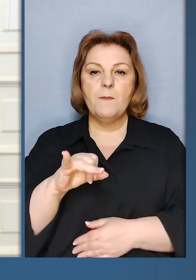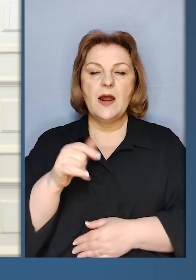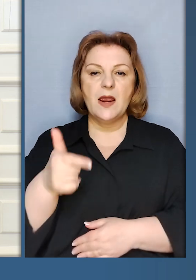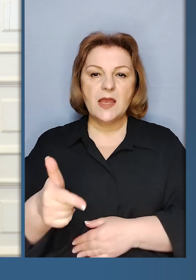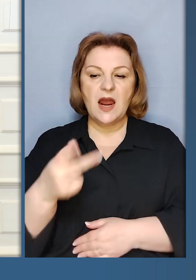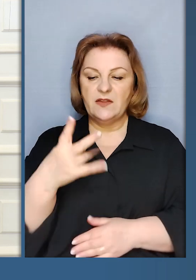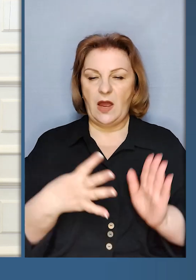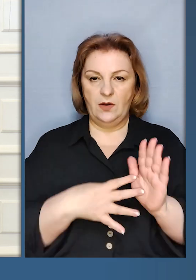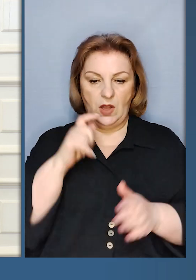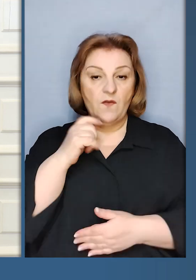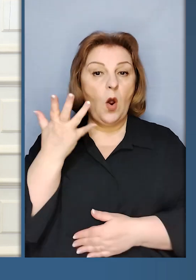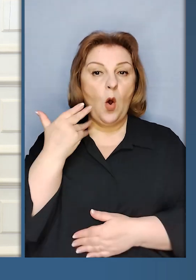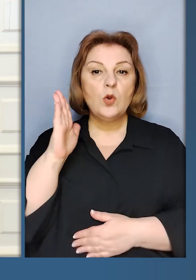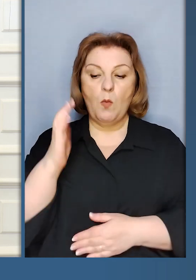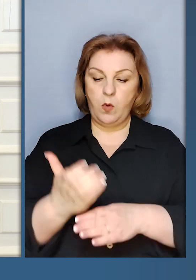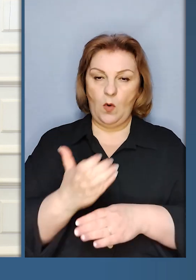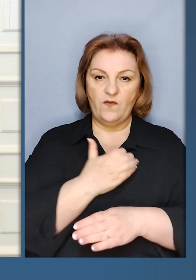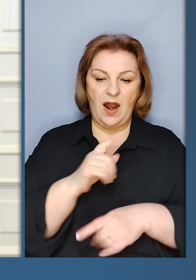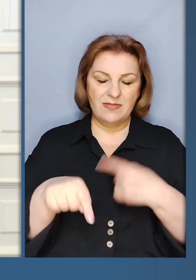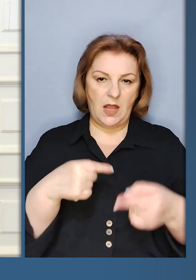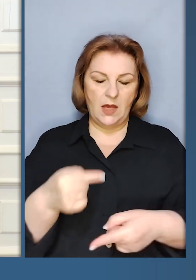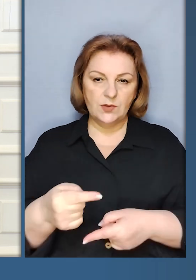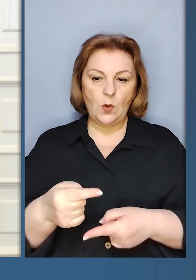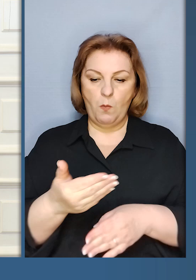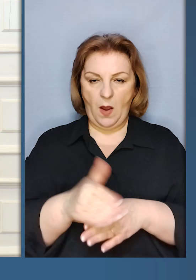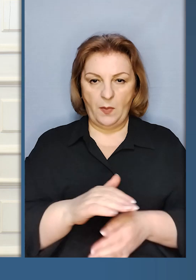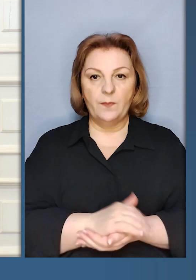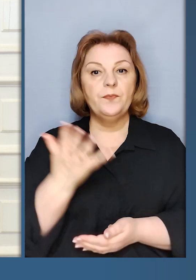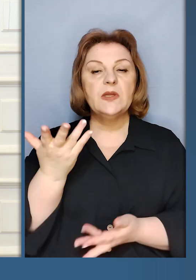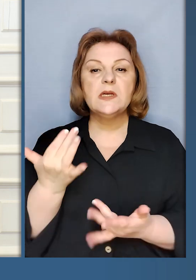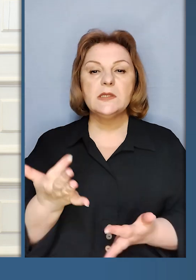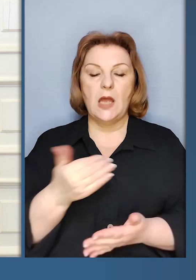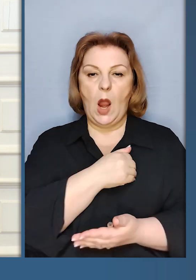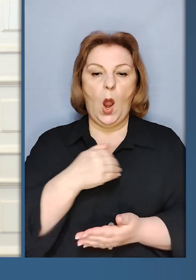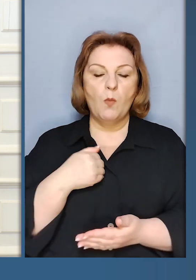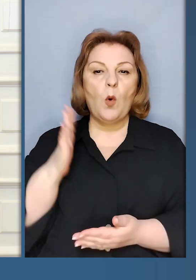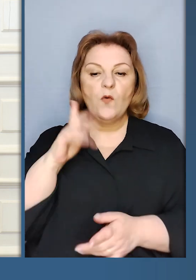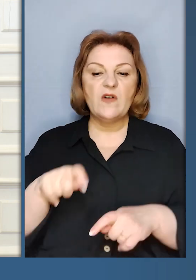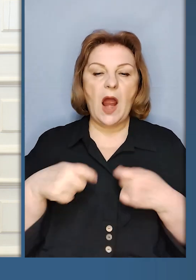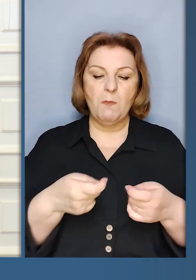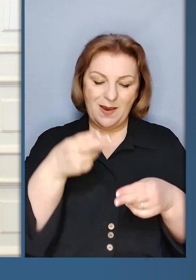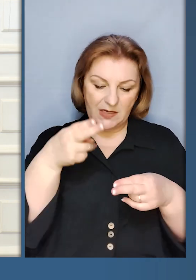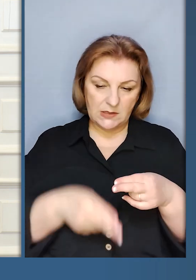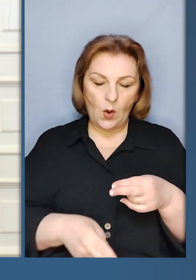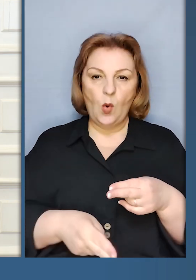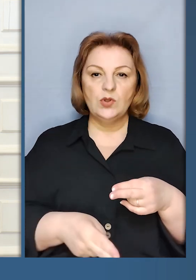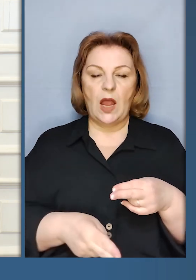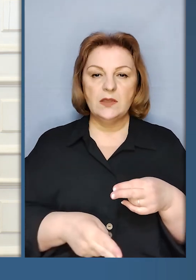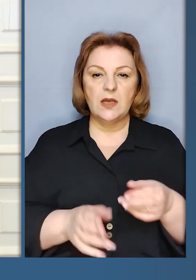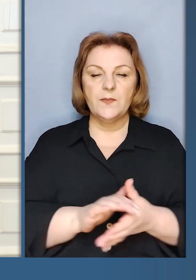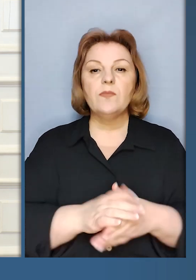партію Мігів-29 Україні. Коли буде наступна партія? І скільки Польща передасть